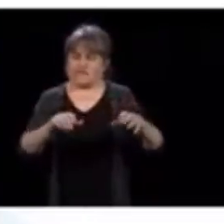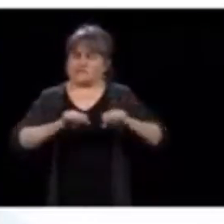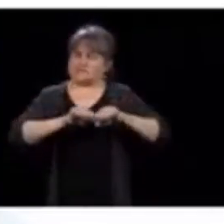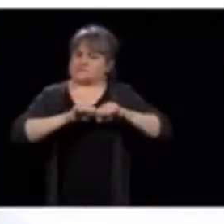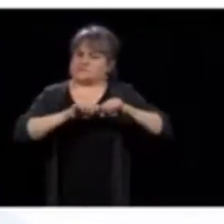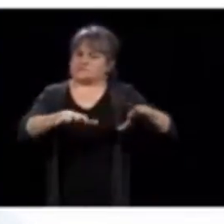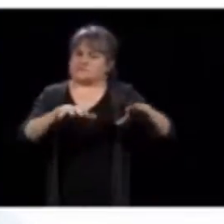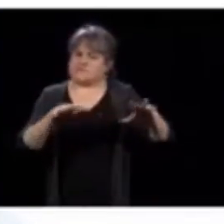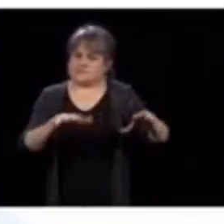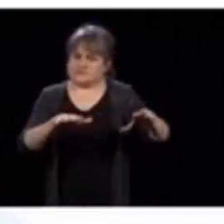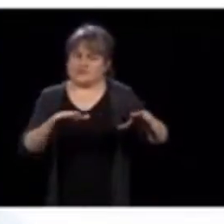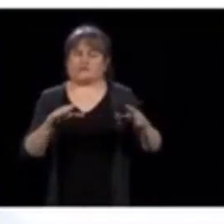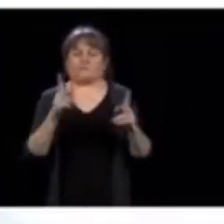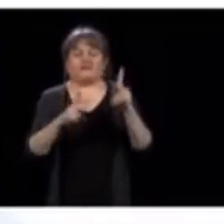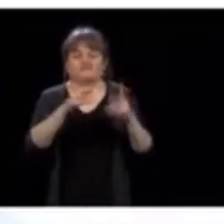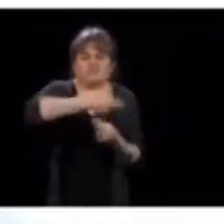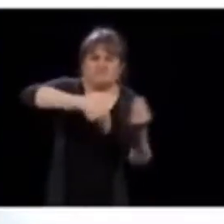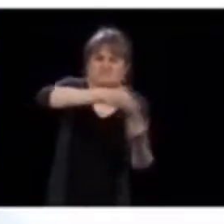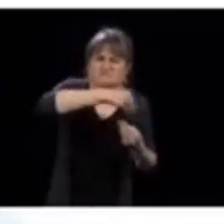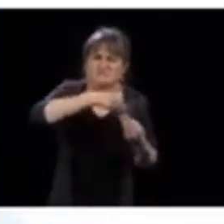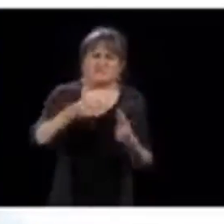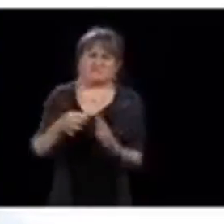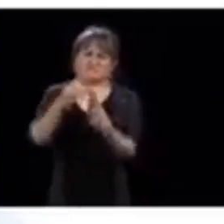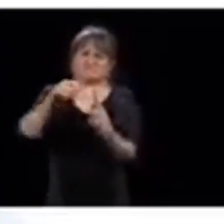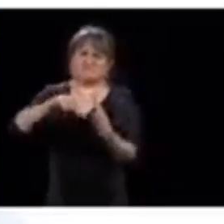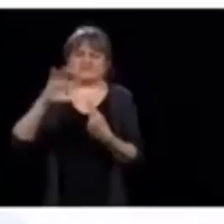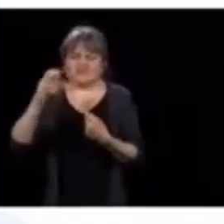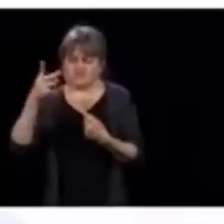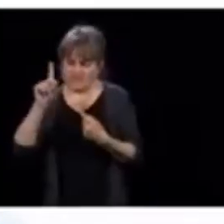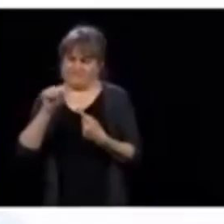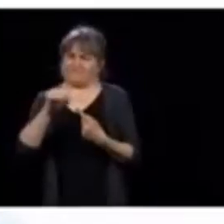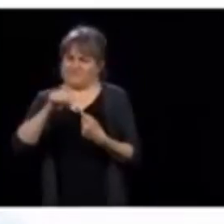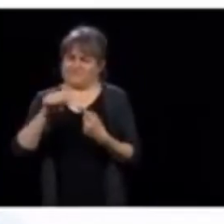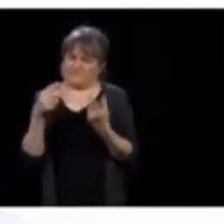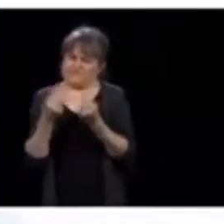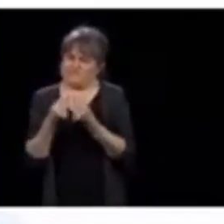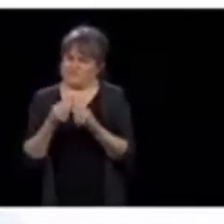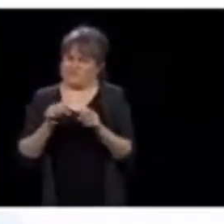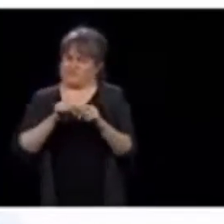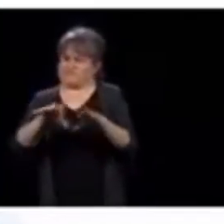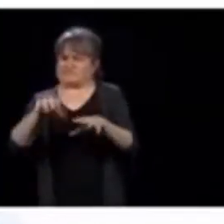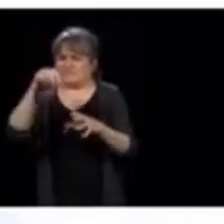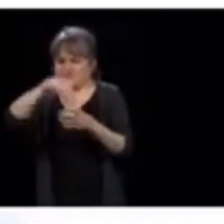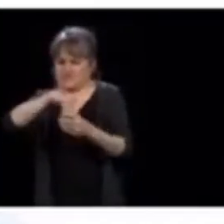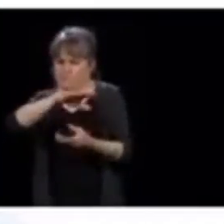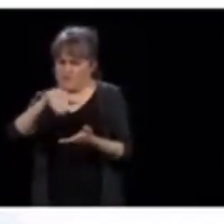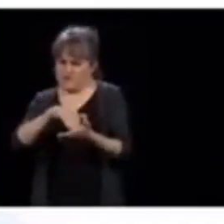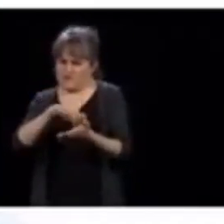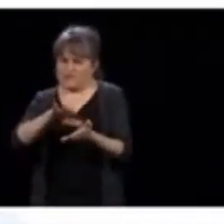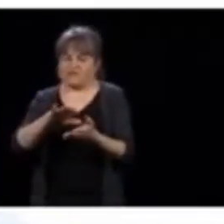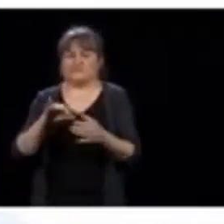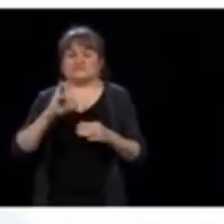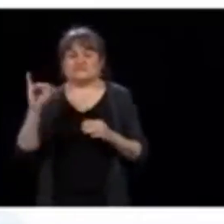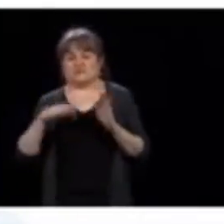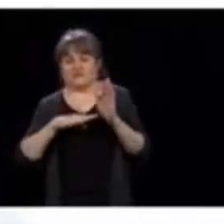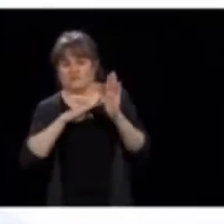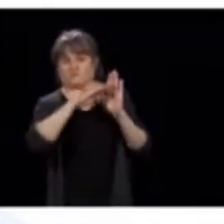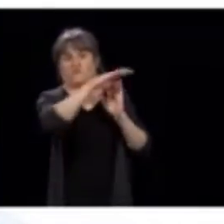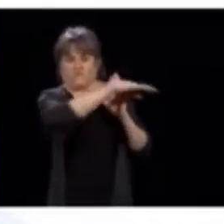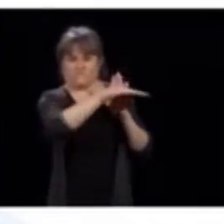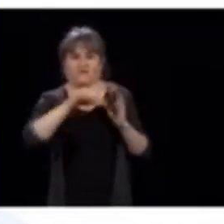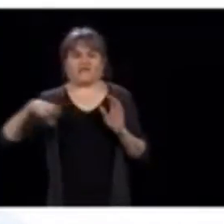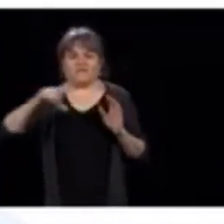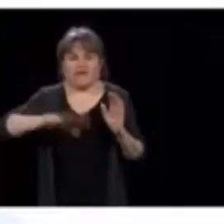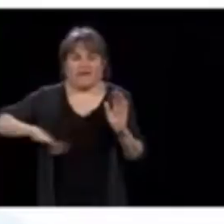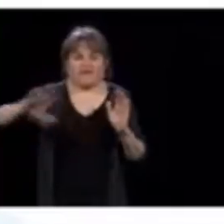communautaire, mais aussi beaucoup drivée par les CHSLD. Ici, on enlève les CHSLD des courbes. Ça change aussi l'allure. Puis il y a, bien